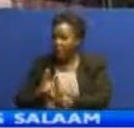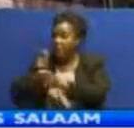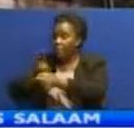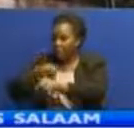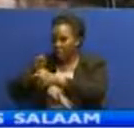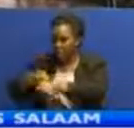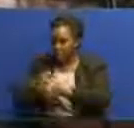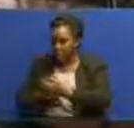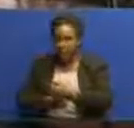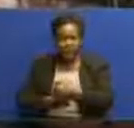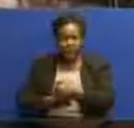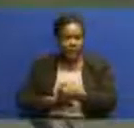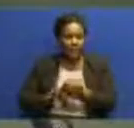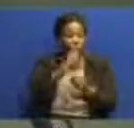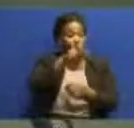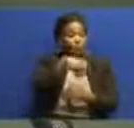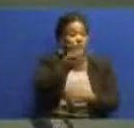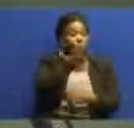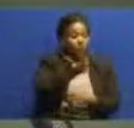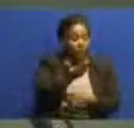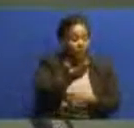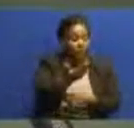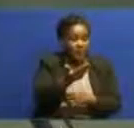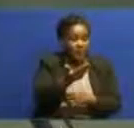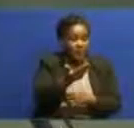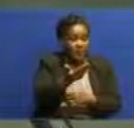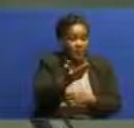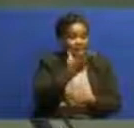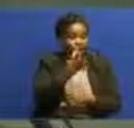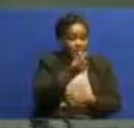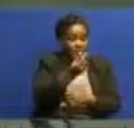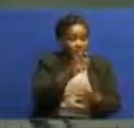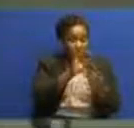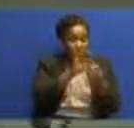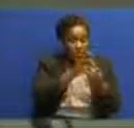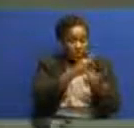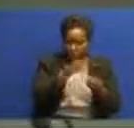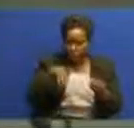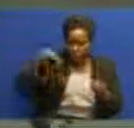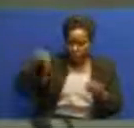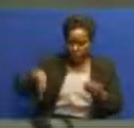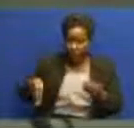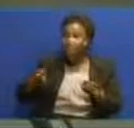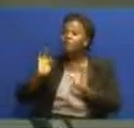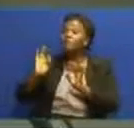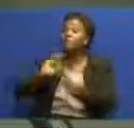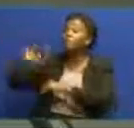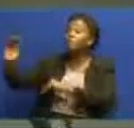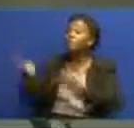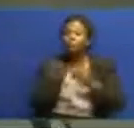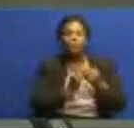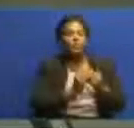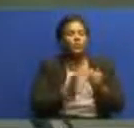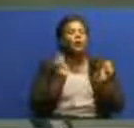au mtu yeyote atakekua anafetha za ushirika arejeshe feather hizo mara moja